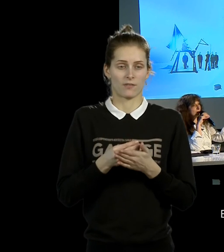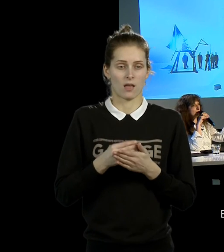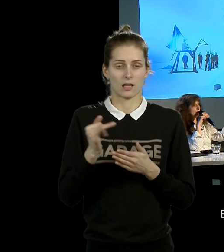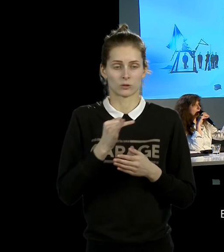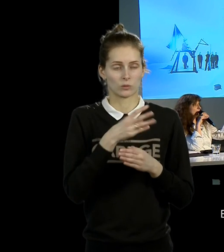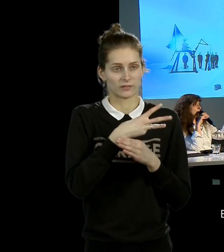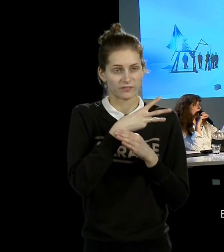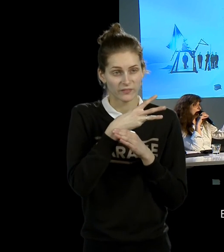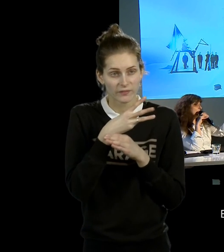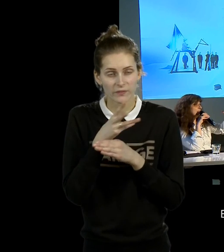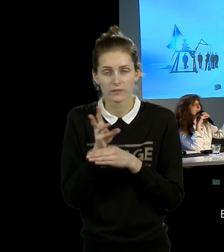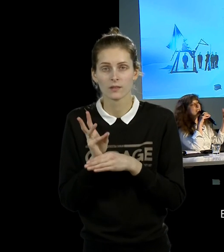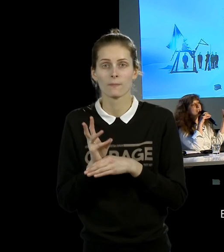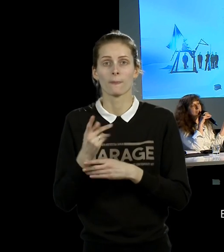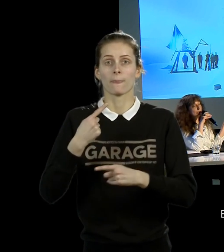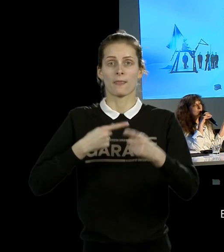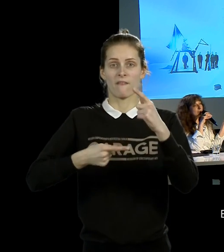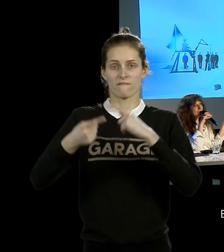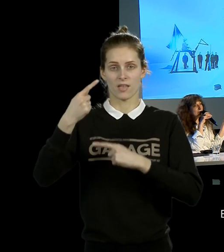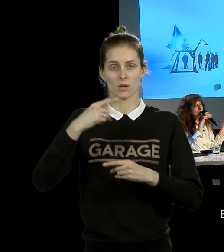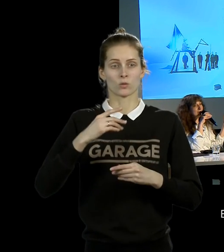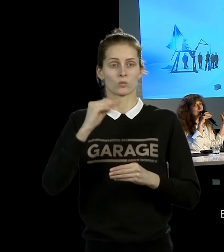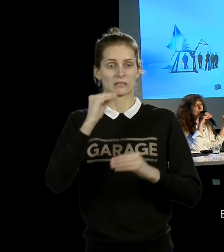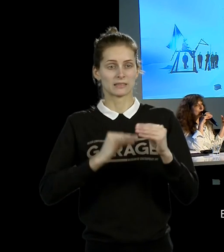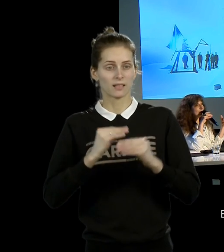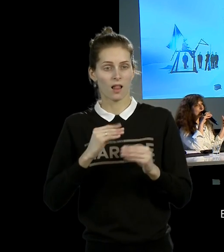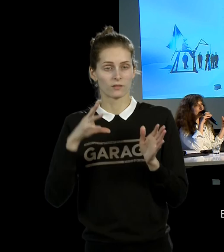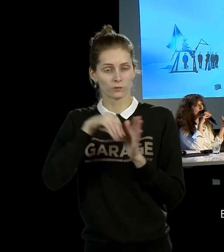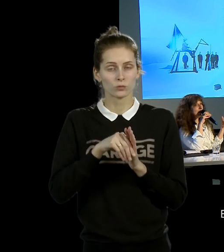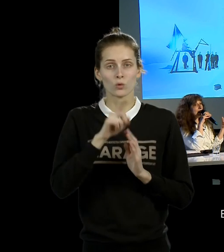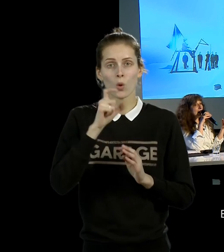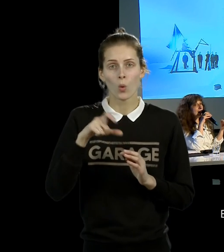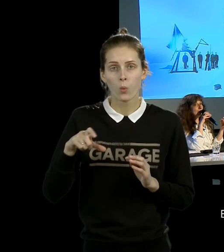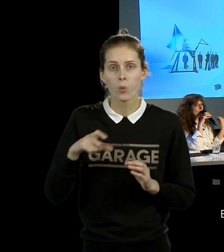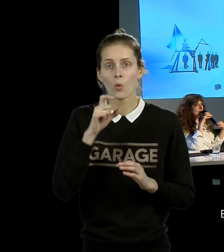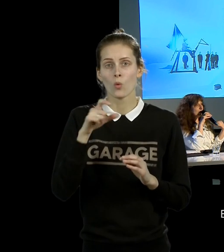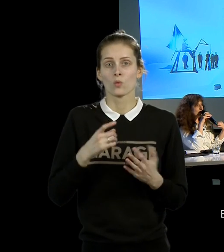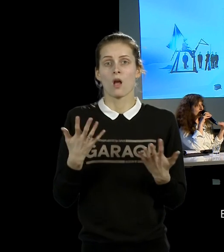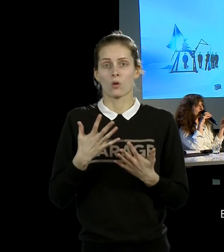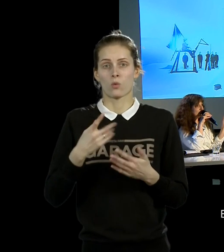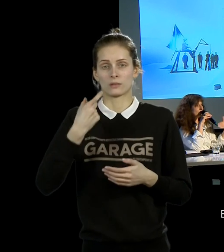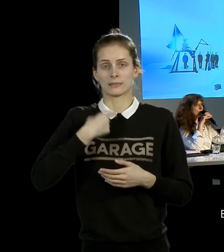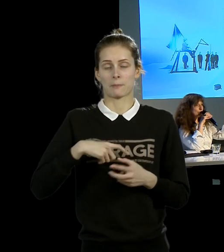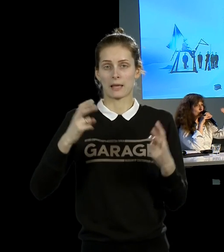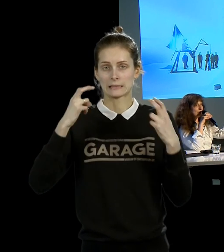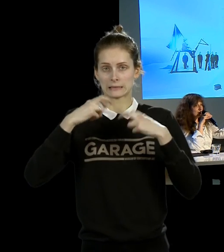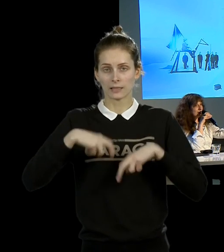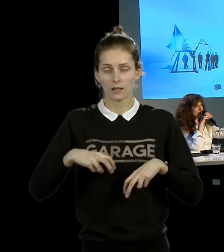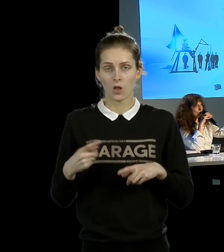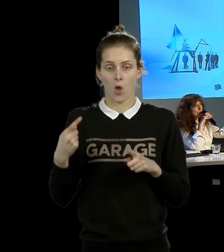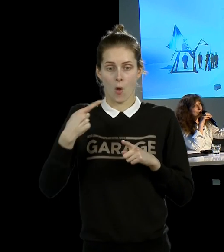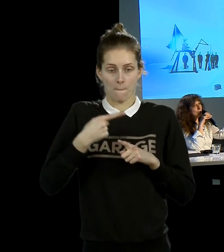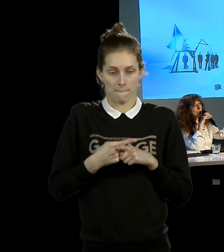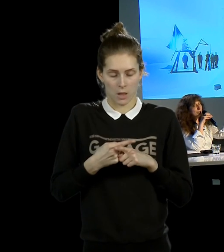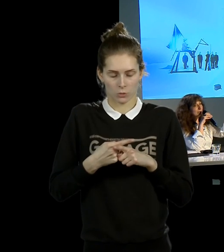вернуться к инсталляции людей, исследующих себя. Но при этом каждый раз окажется, что это еще одна